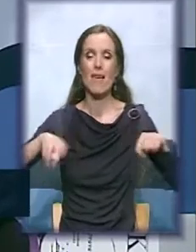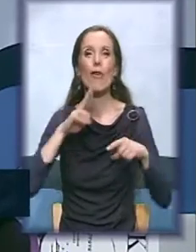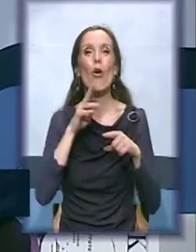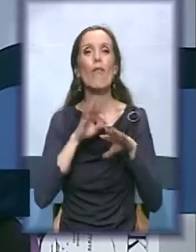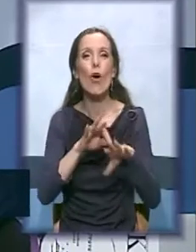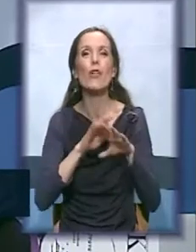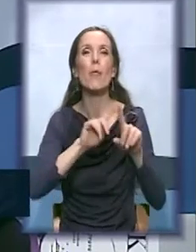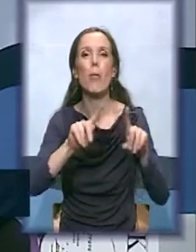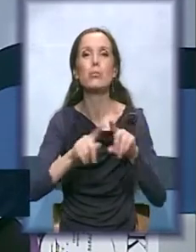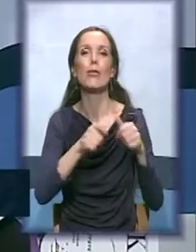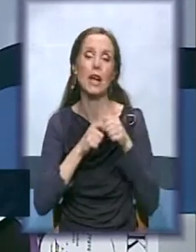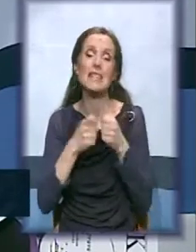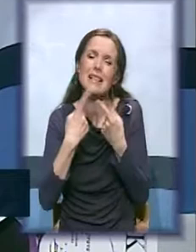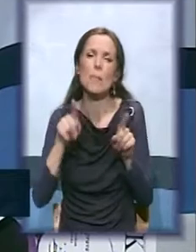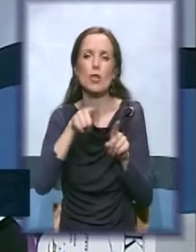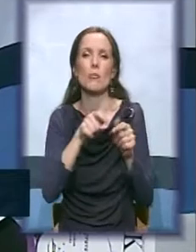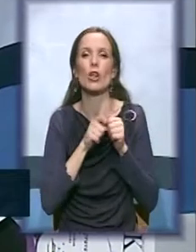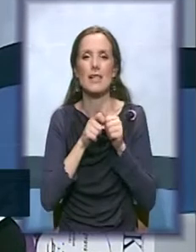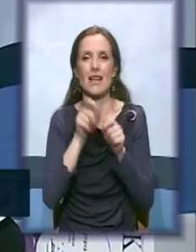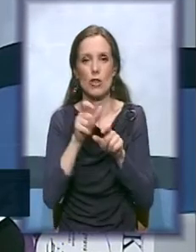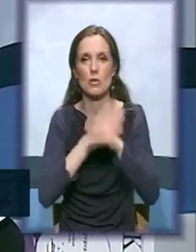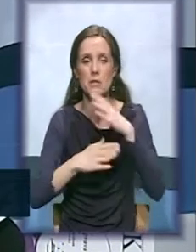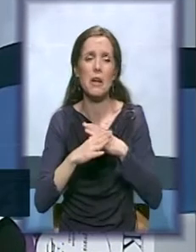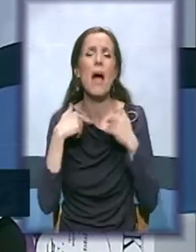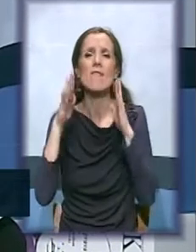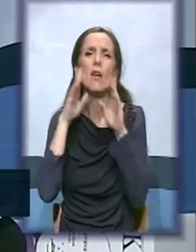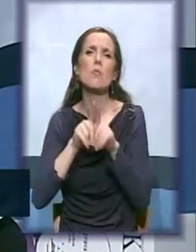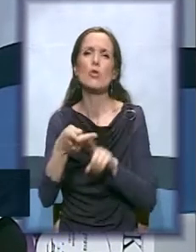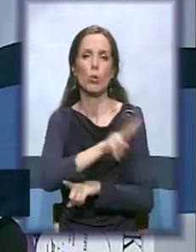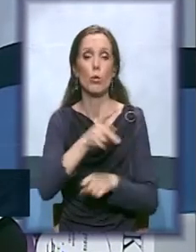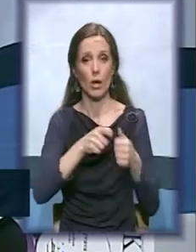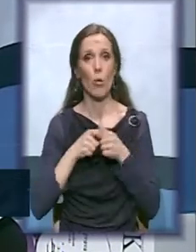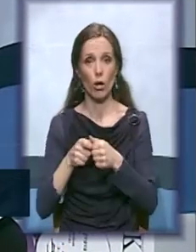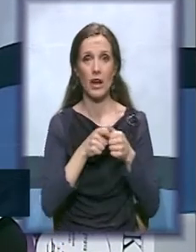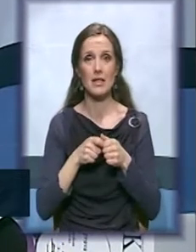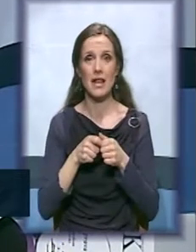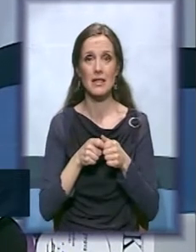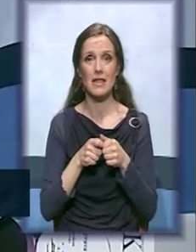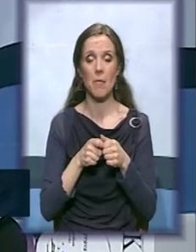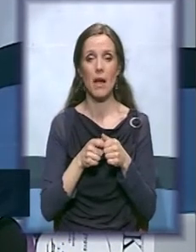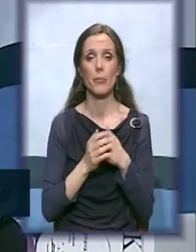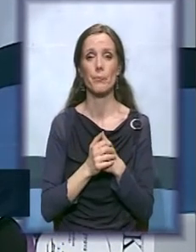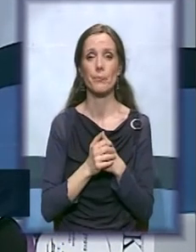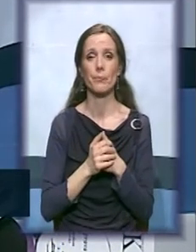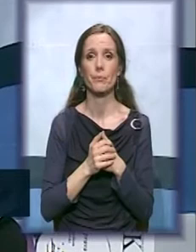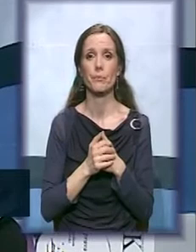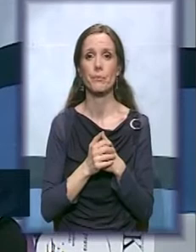pogotovo osobe sa invaliditetom, vjerujem da se to dešava i u drugim organizacijama, malo pre u ovom